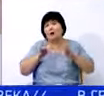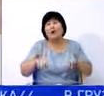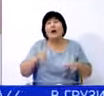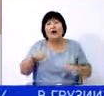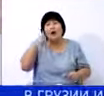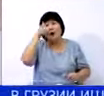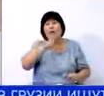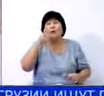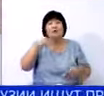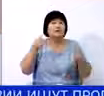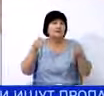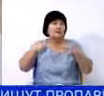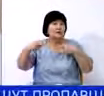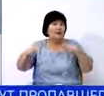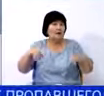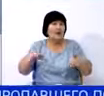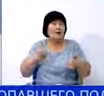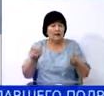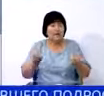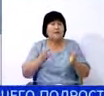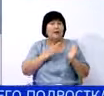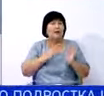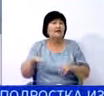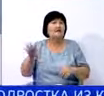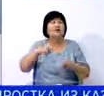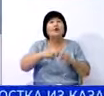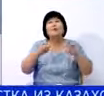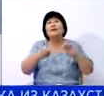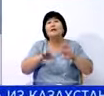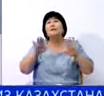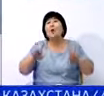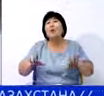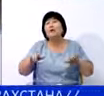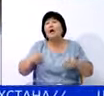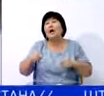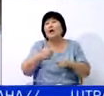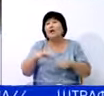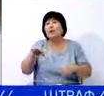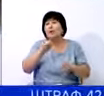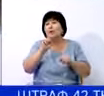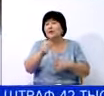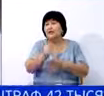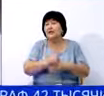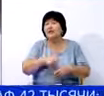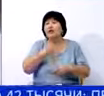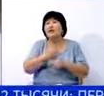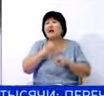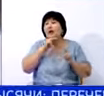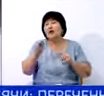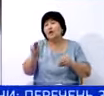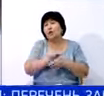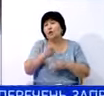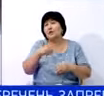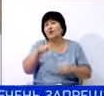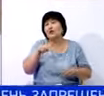Однако год на год не приходится. Необходимо привести в порядок все проблемные участки. Аким области поручила держать на особом контроле ремонт